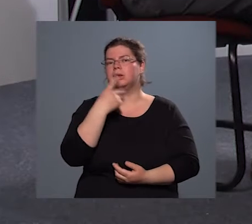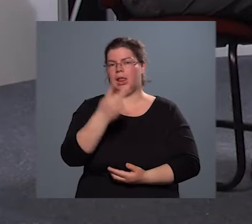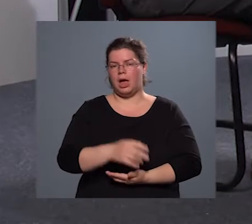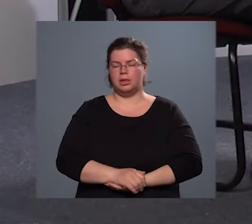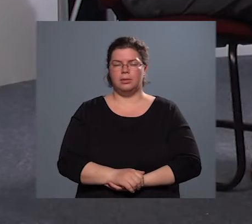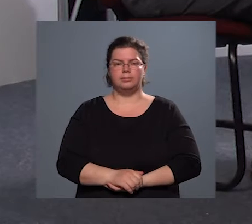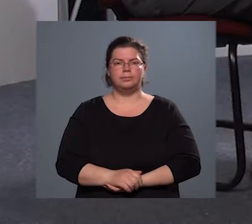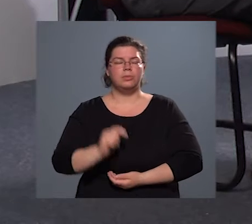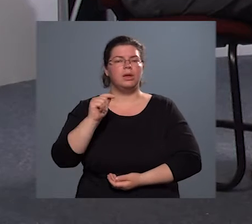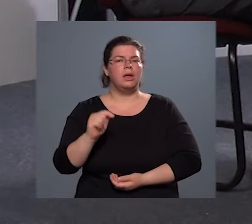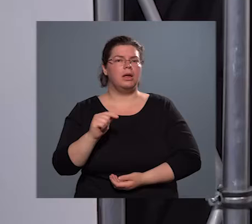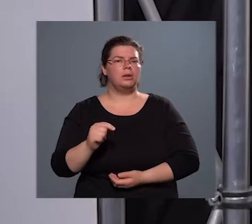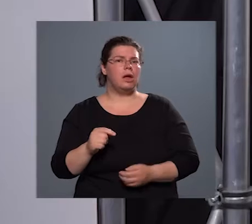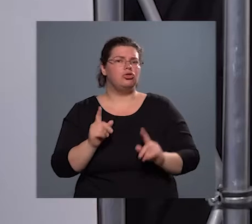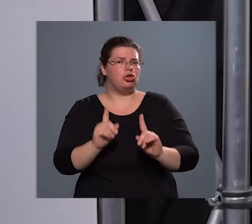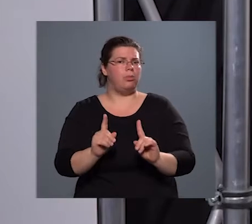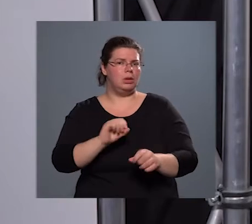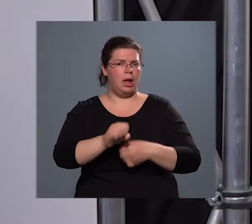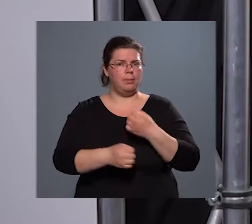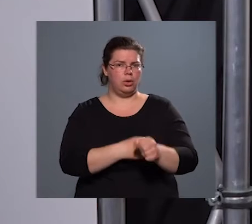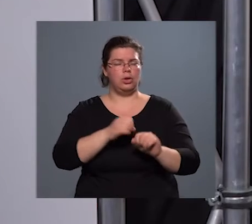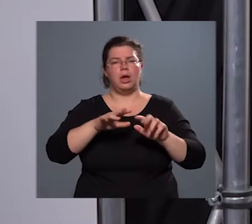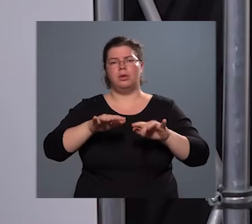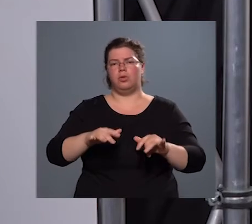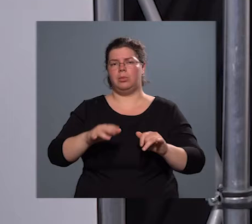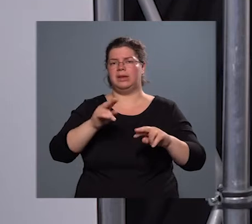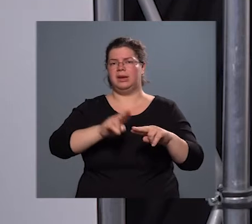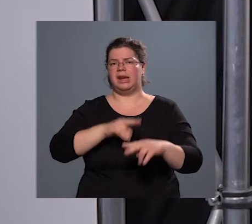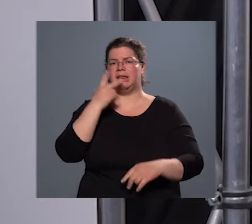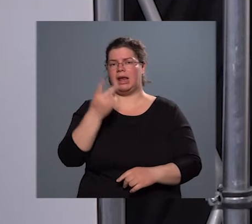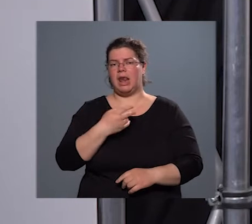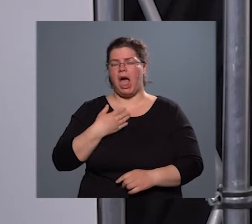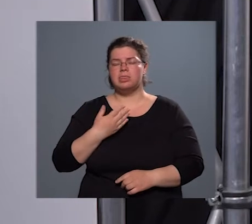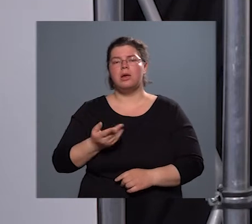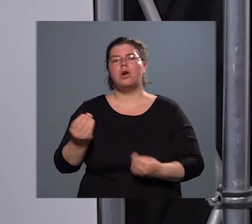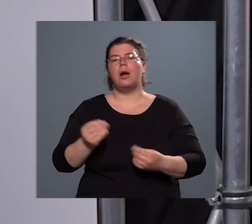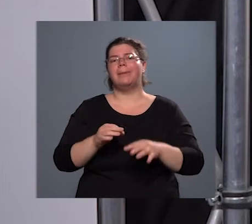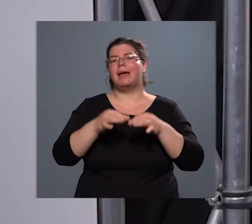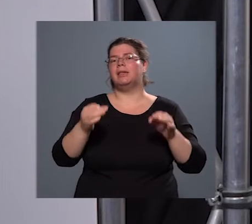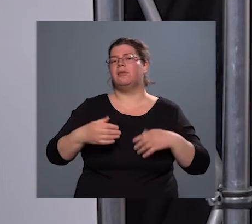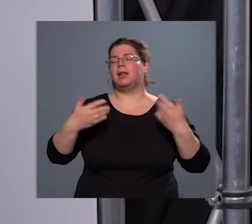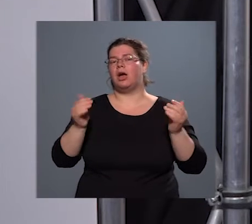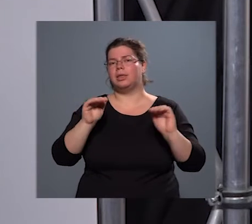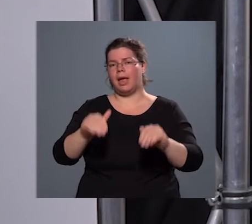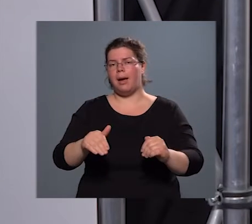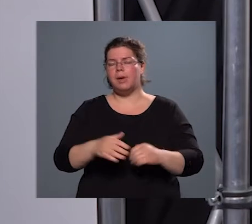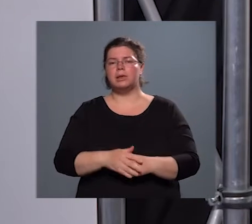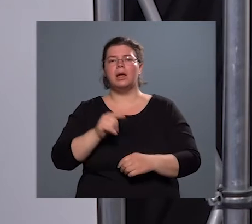Itt egyelőre egy stabilabb működő informatikai rendszert látok, aminek nyilván nagy támasza az